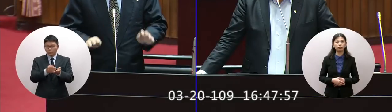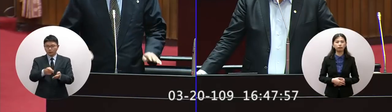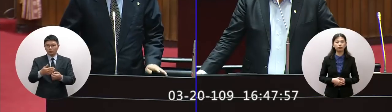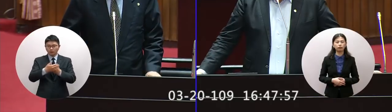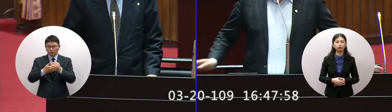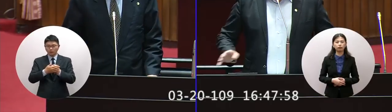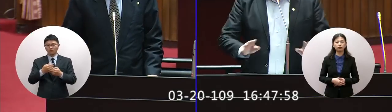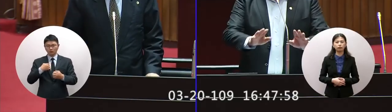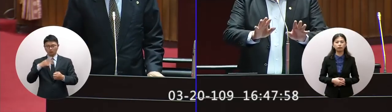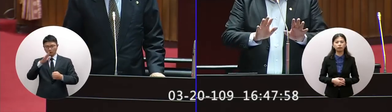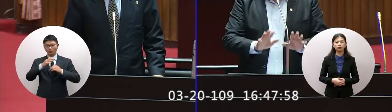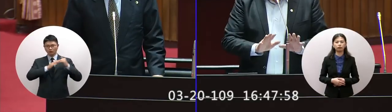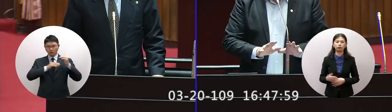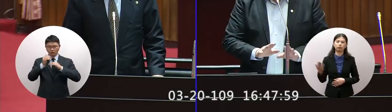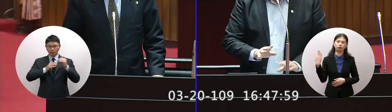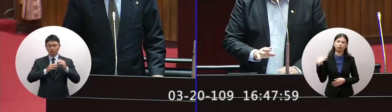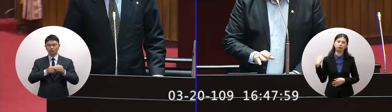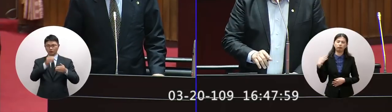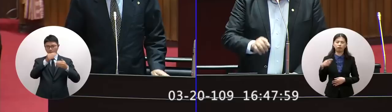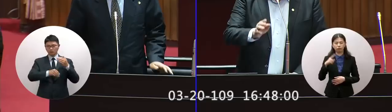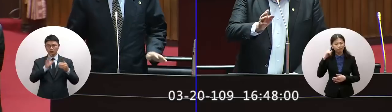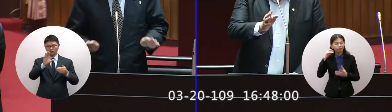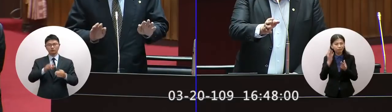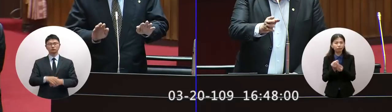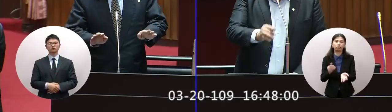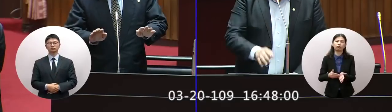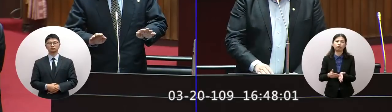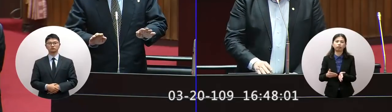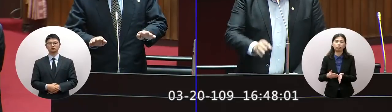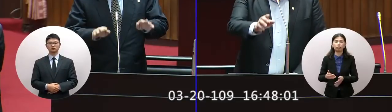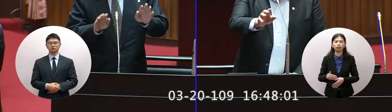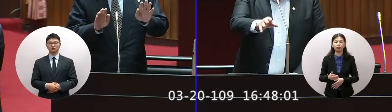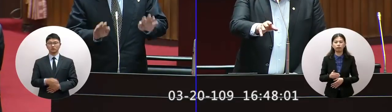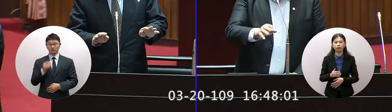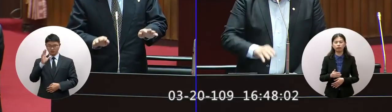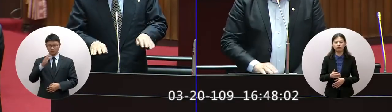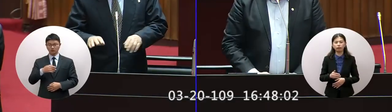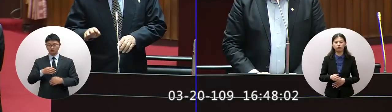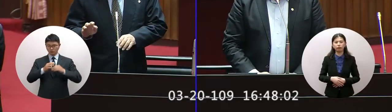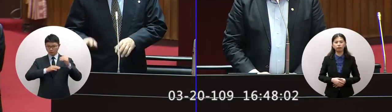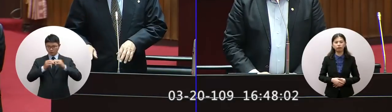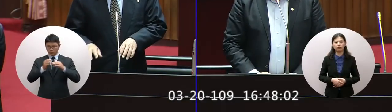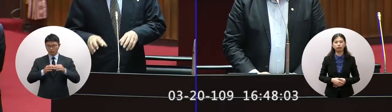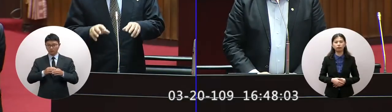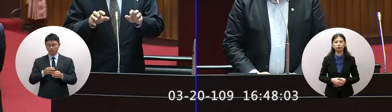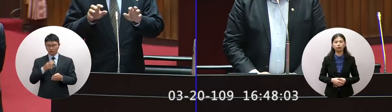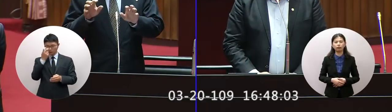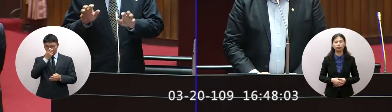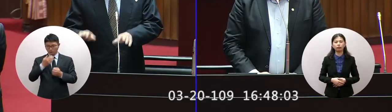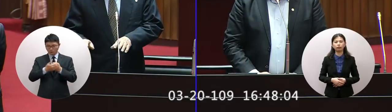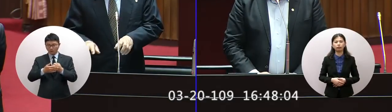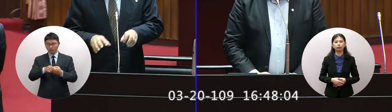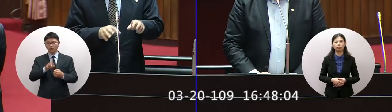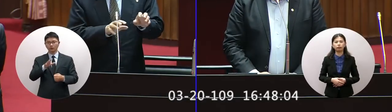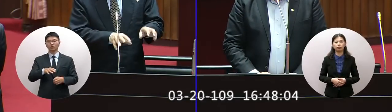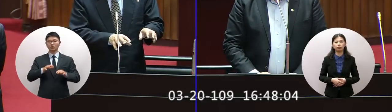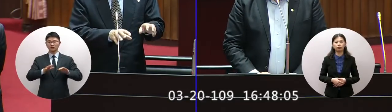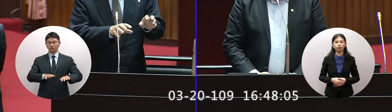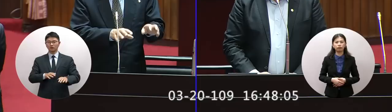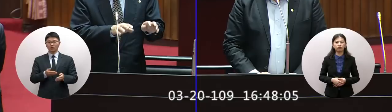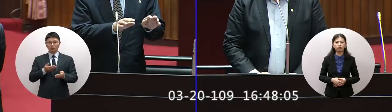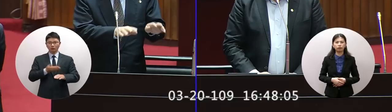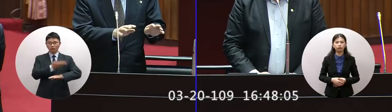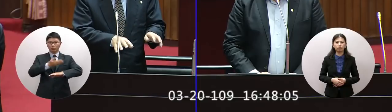我們有協同執法以前那些默契都有協同執法所以說這一次是因為這個快艇